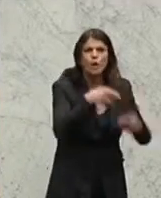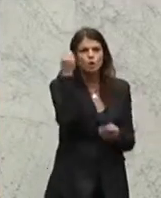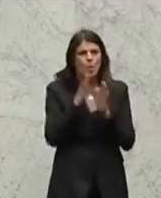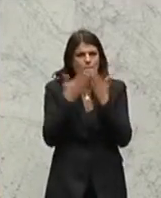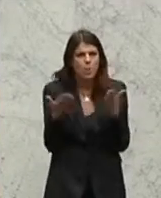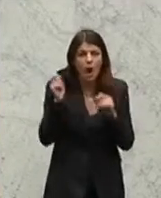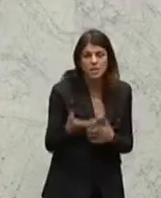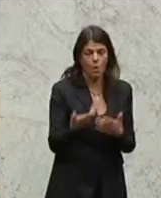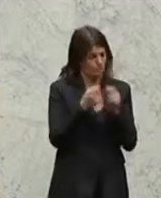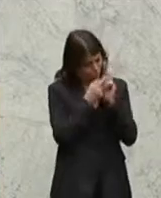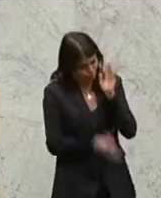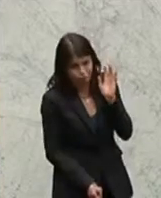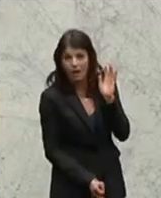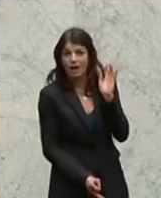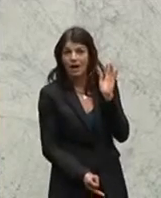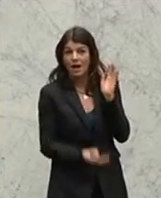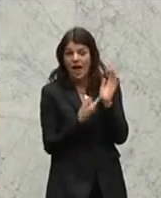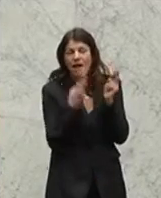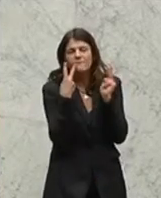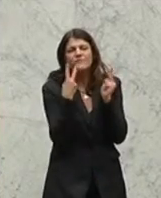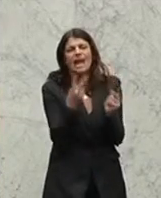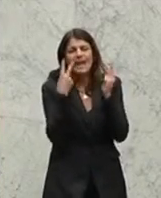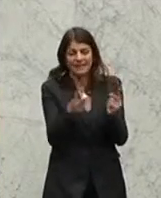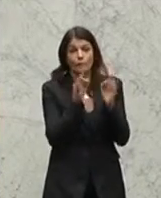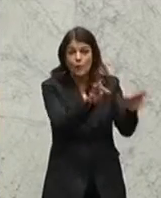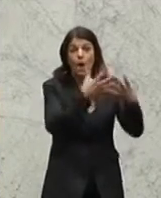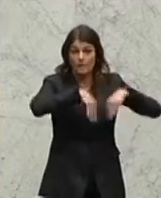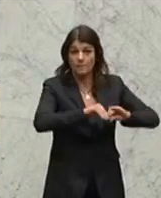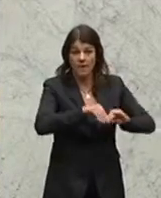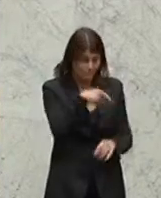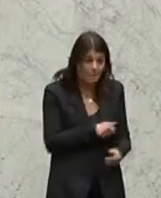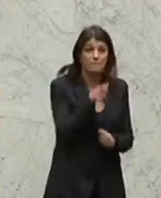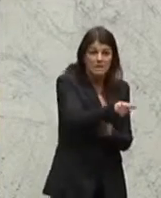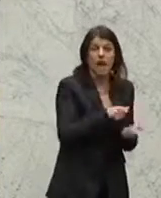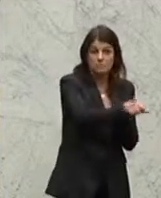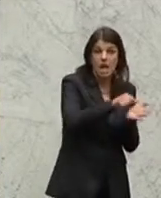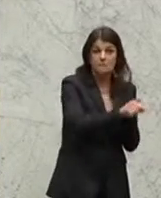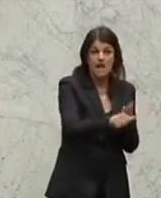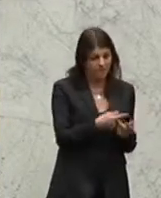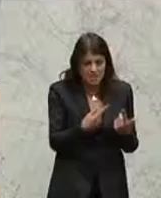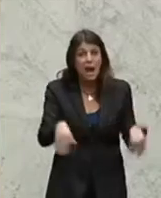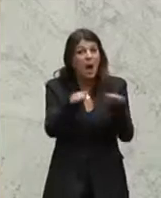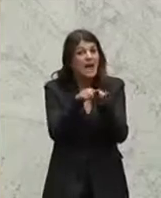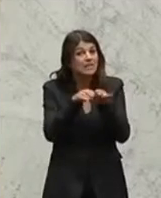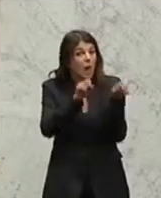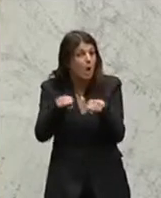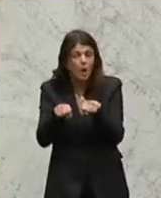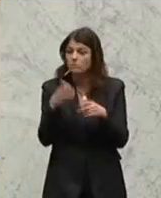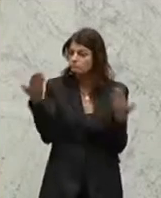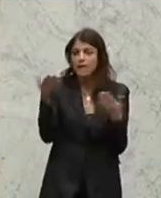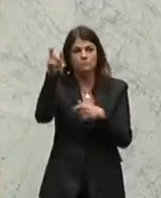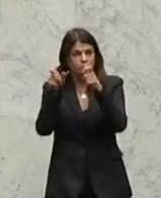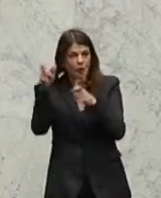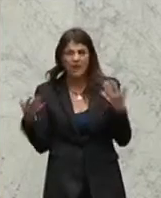Schulbuchaktion, alles Mögliche, was wesentlich ist für Familien. Es ist auch ein wichtiges Ausgleichinstrument zwischen